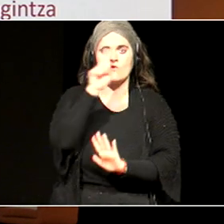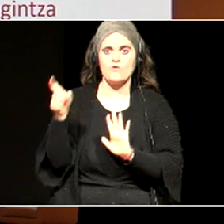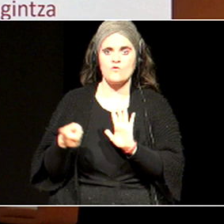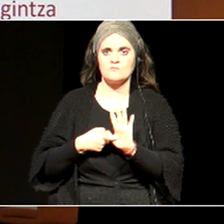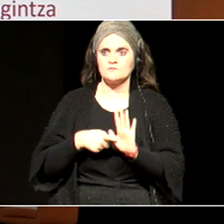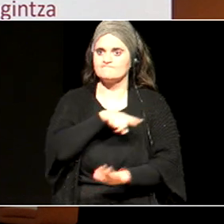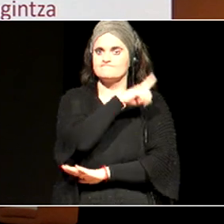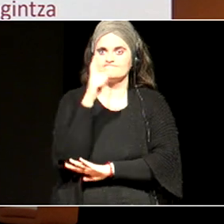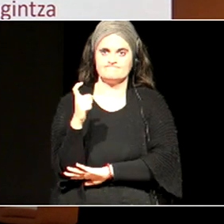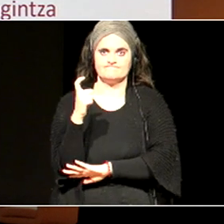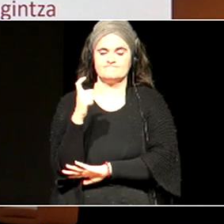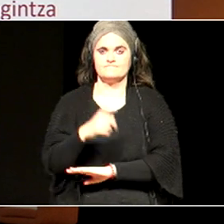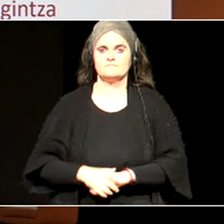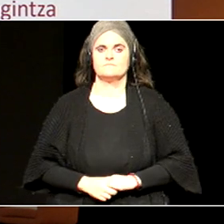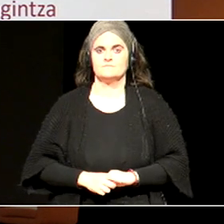ezinbestekoada.